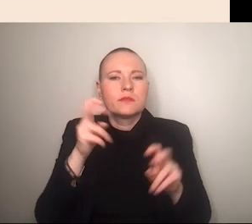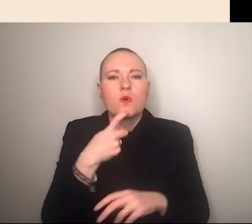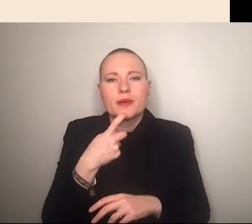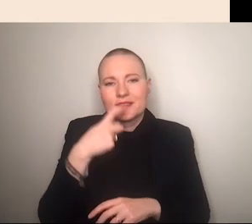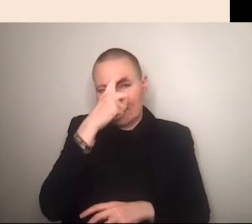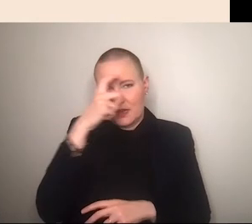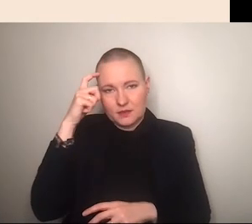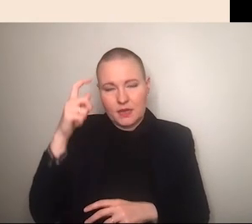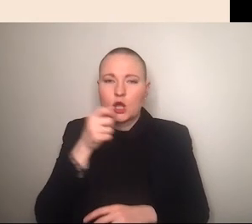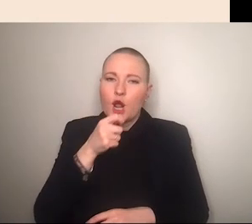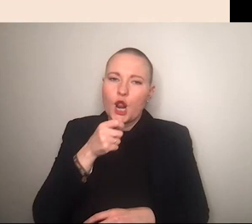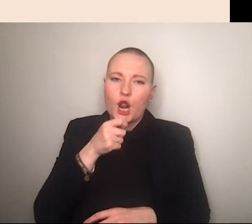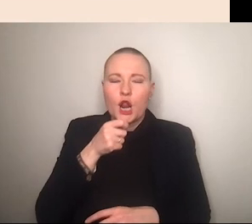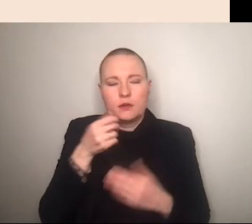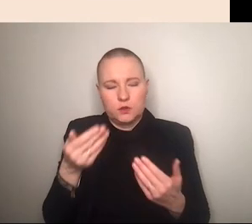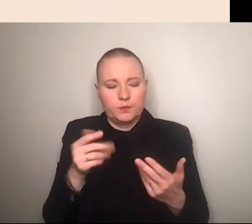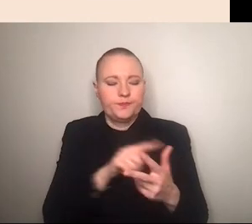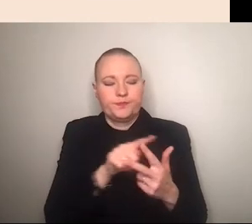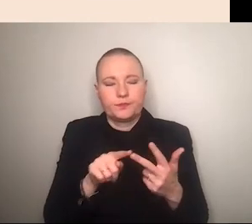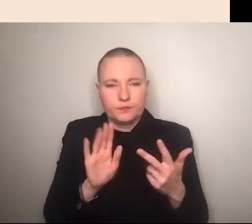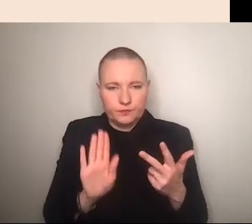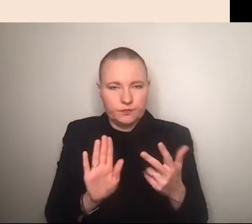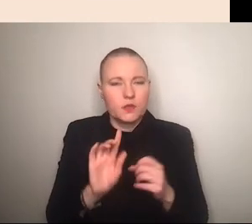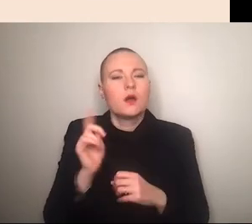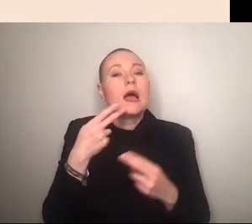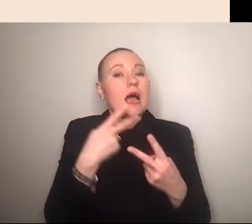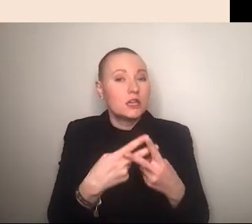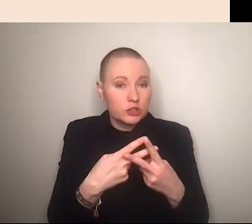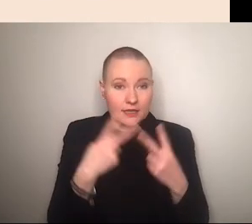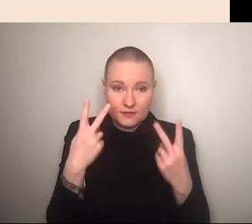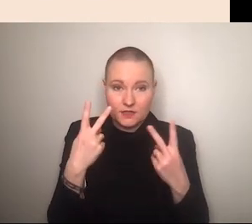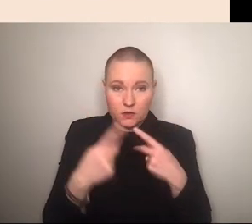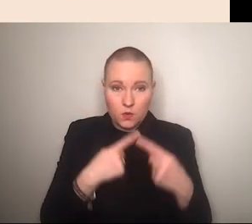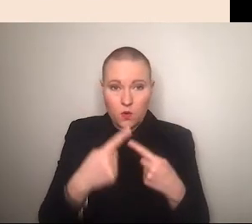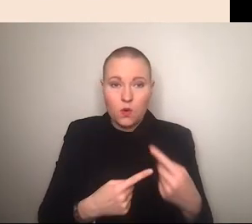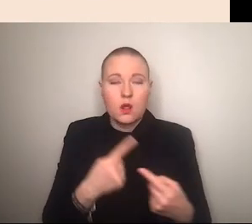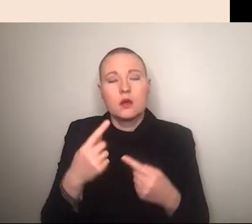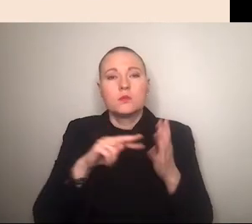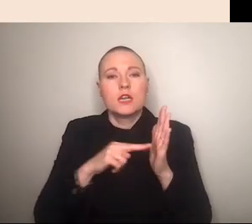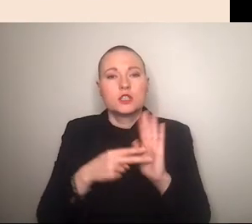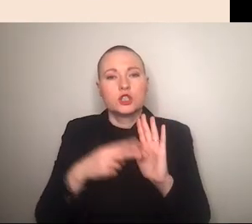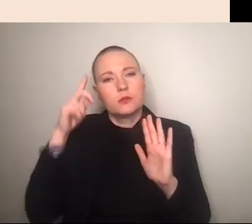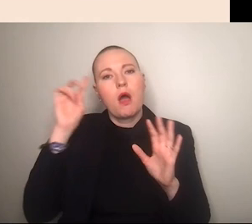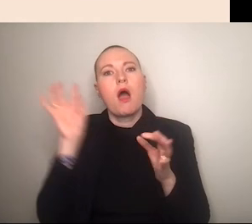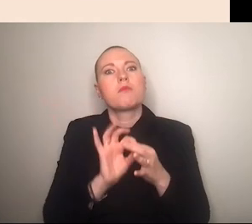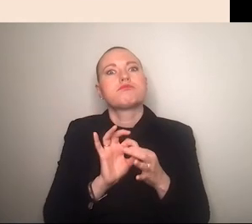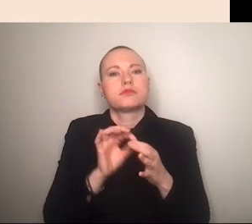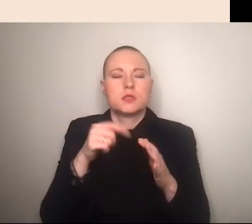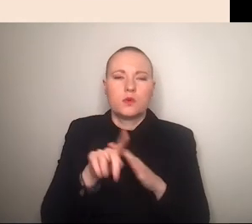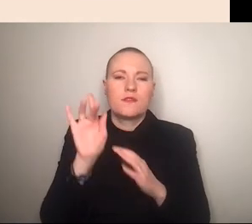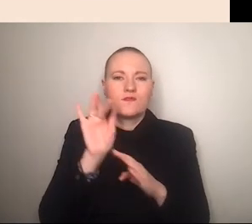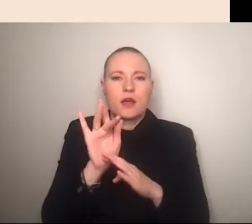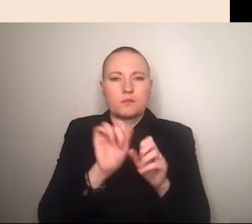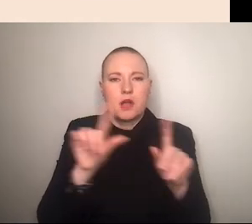expertise weiterhin spielen eben wie gesagt hashtags eine entscheidende rolle im politischen framing im konstruieren von feindbildern